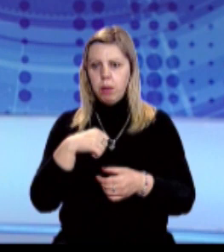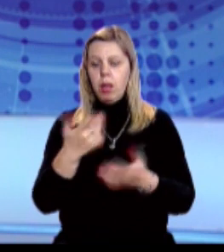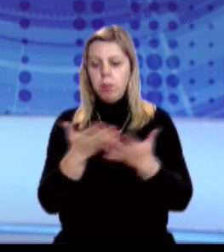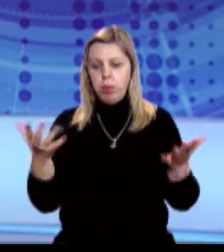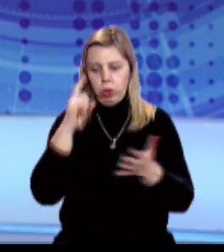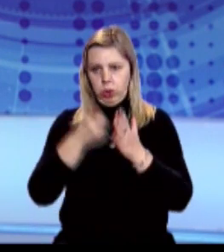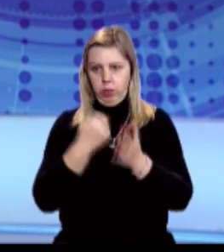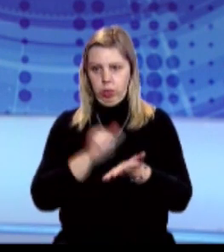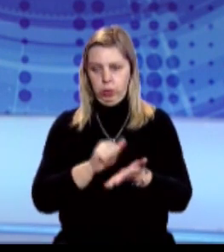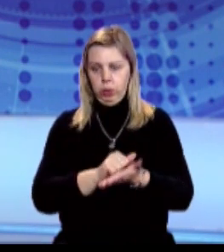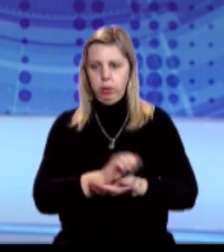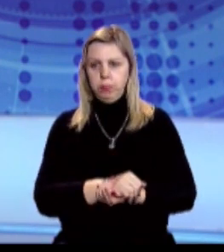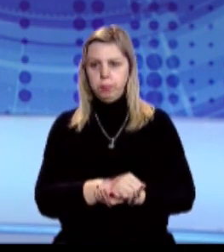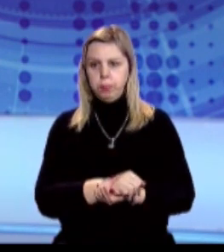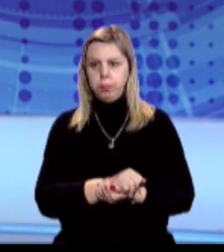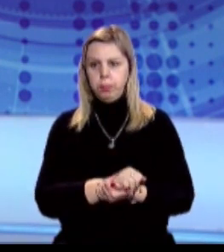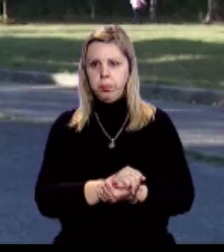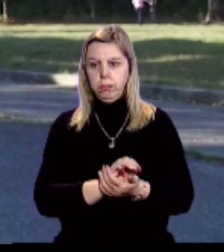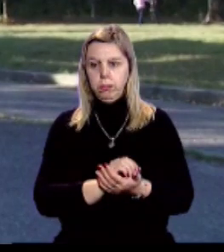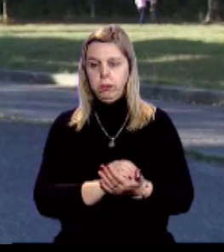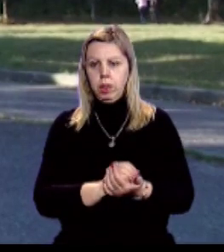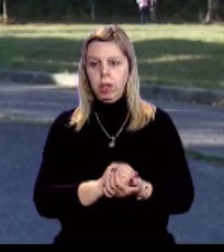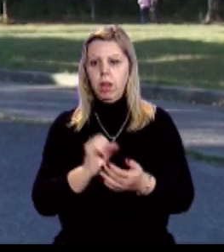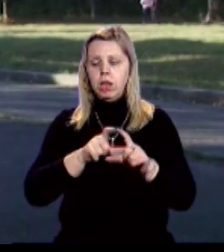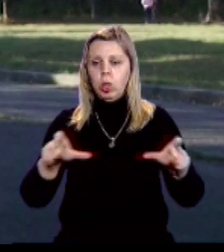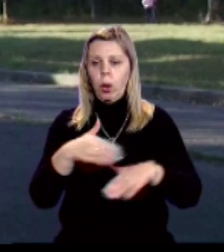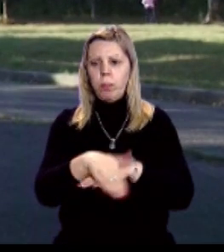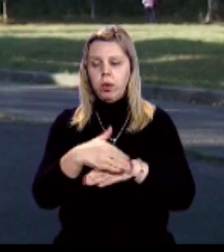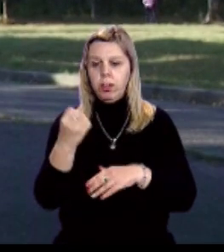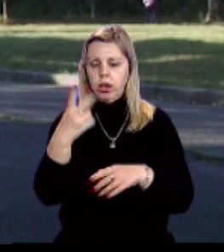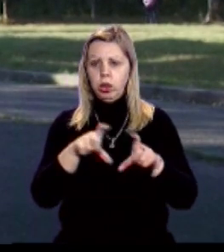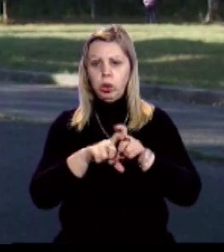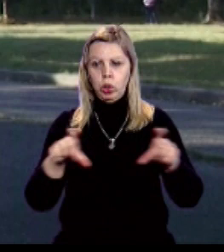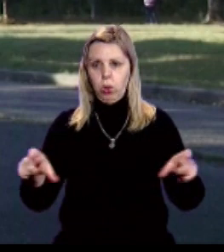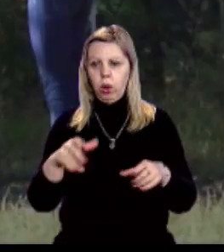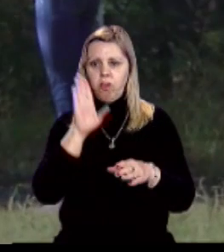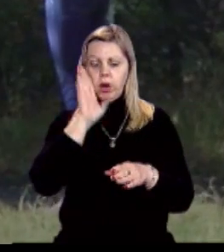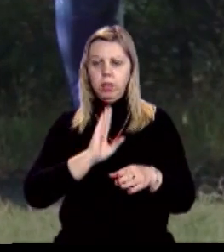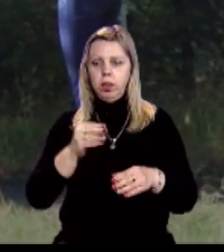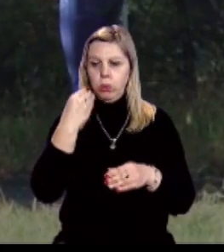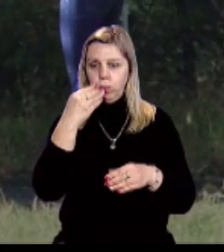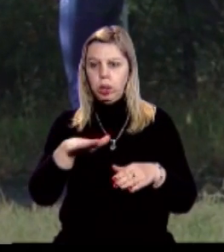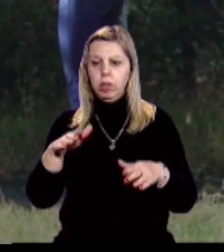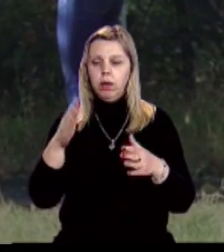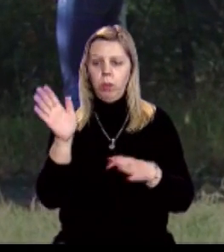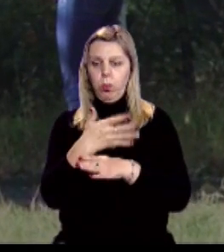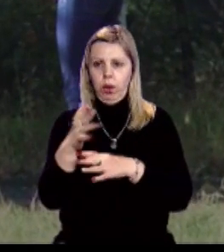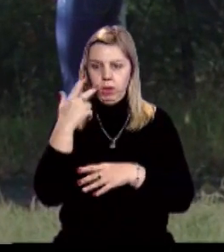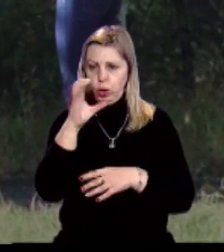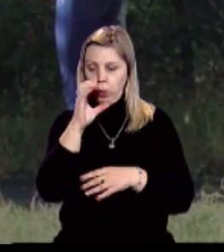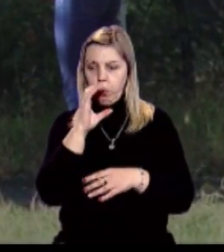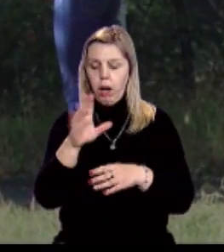Більше дізнавалася Оксана Ушакова. На шкільному подвір'ї 12-ї школи вранці в Ужгородці вигулюють собак.